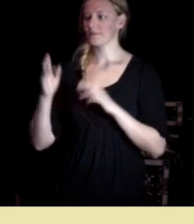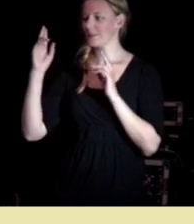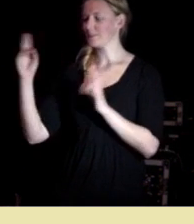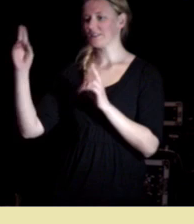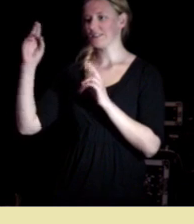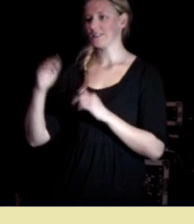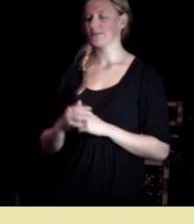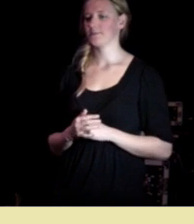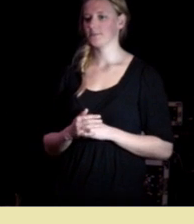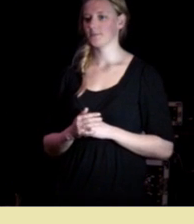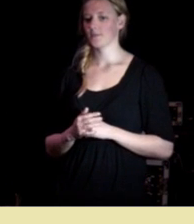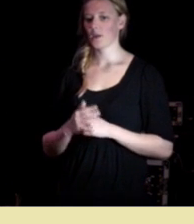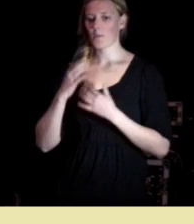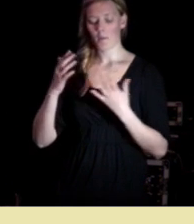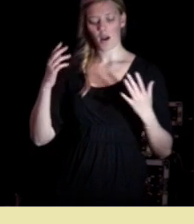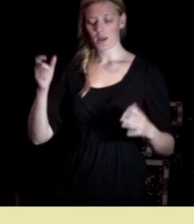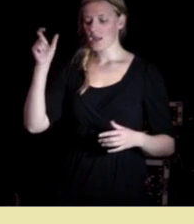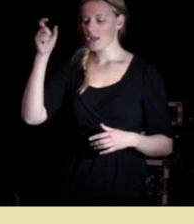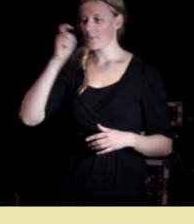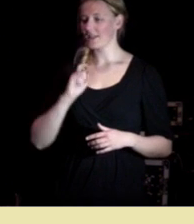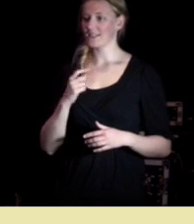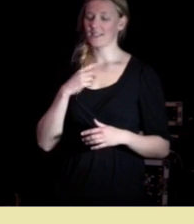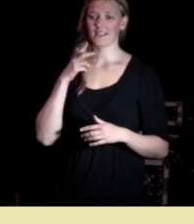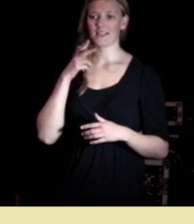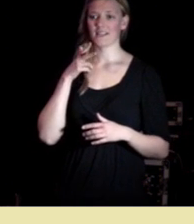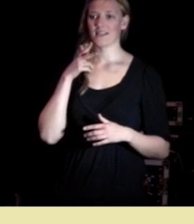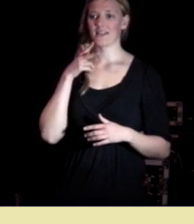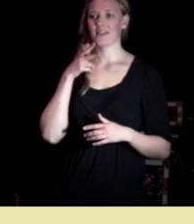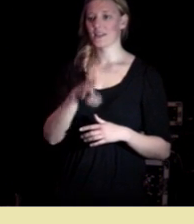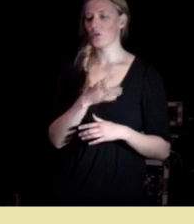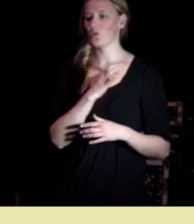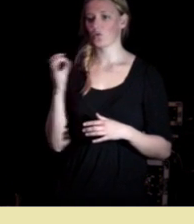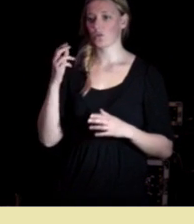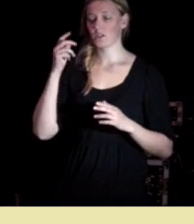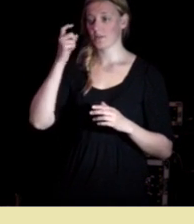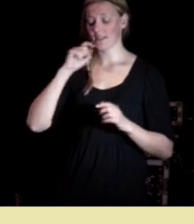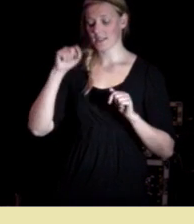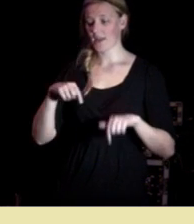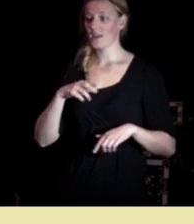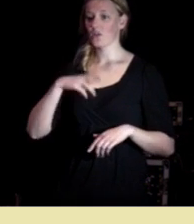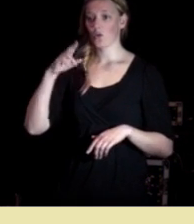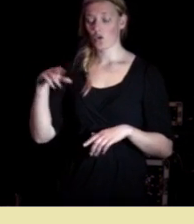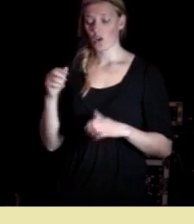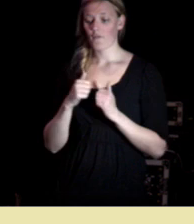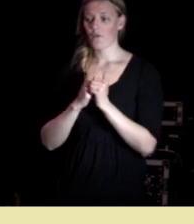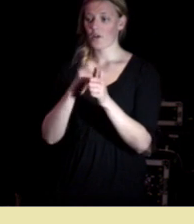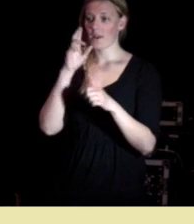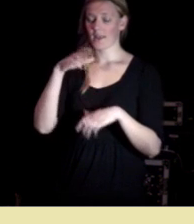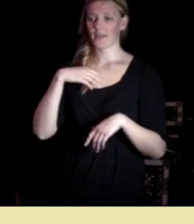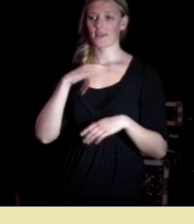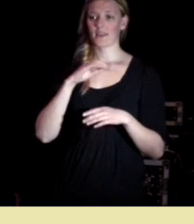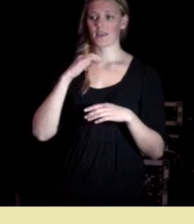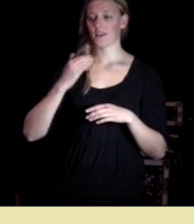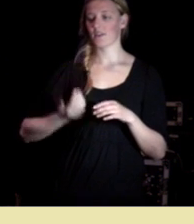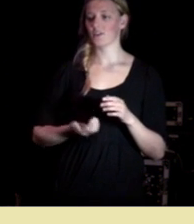svært mange mennesker for eksempel ca. 000 mennesker i Norge følger en eller annen kvinne som er gift med en eller annen fyr som driver med fotball